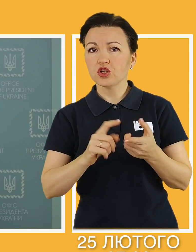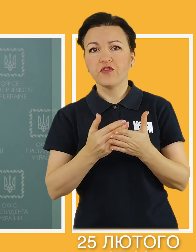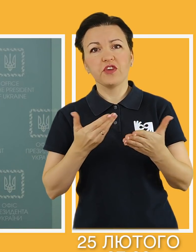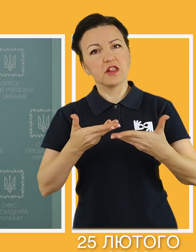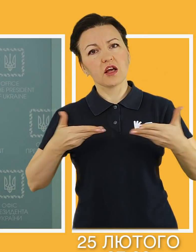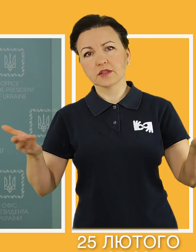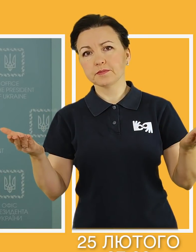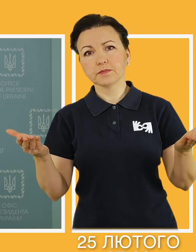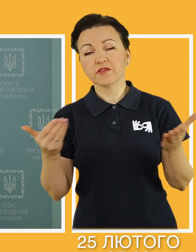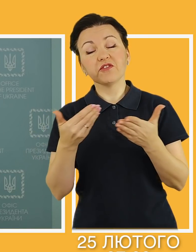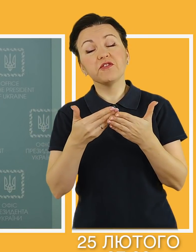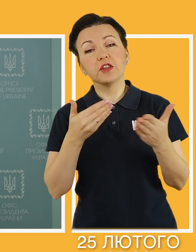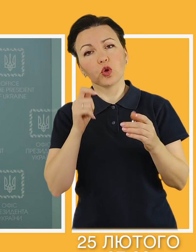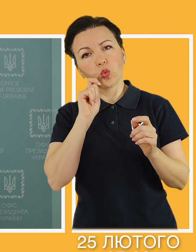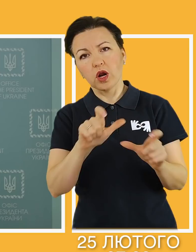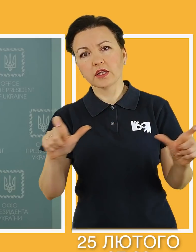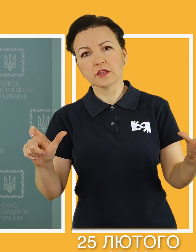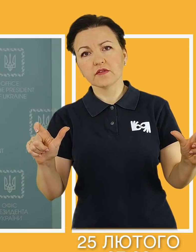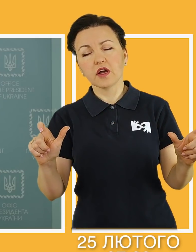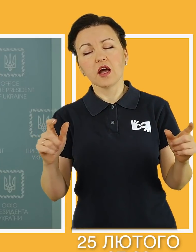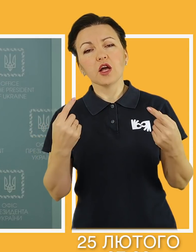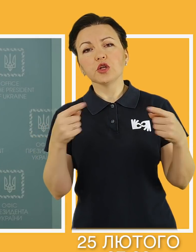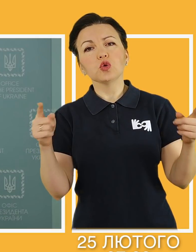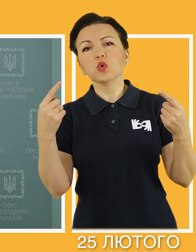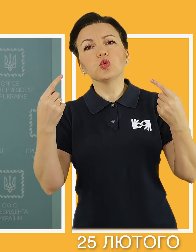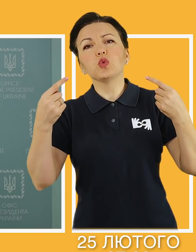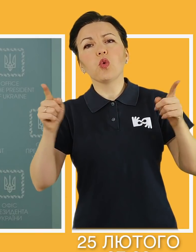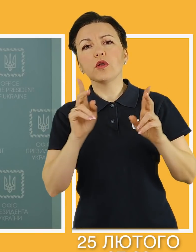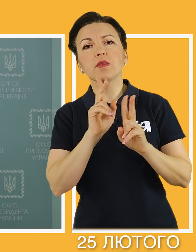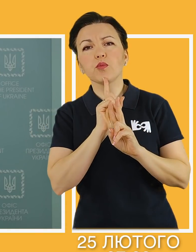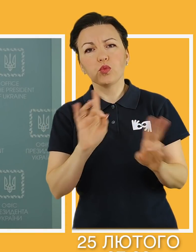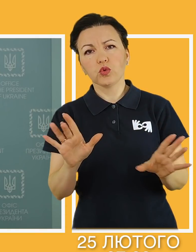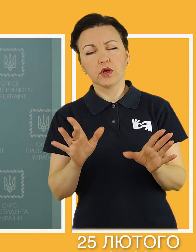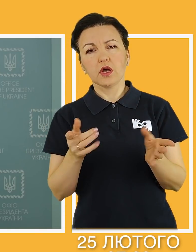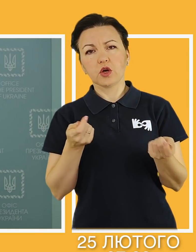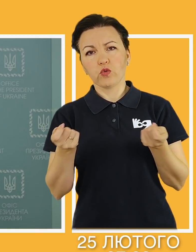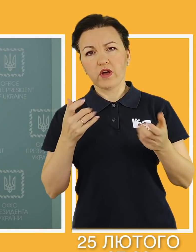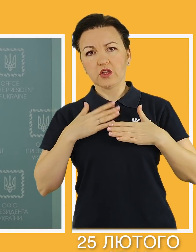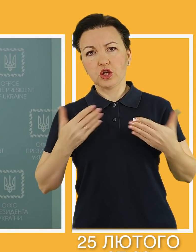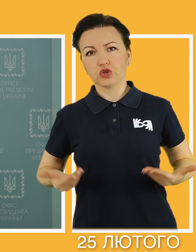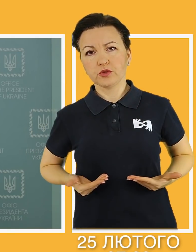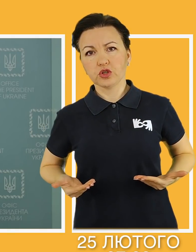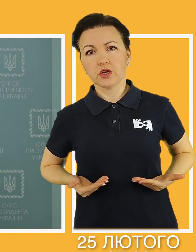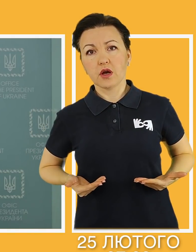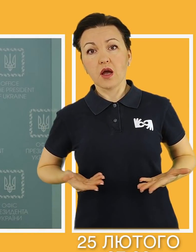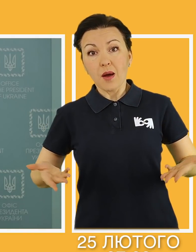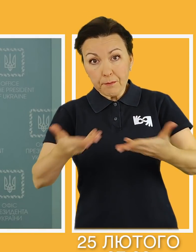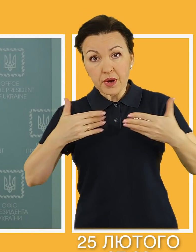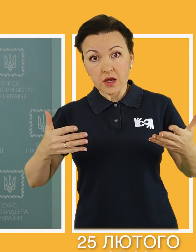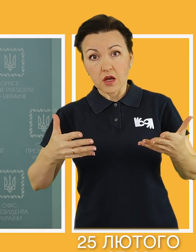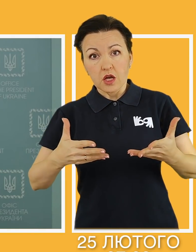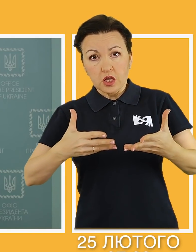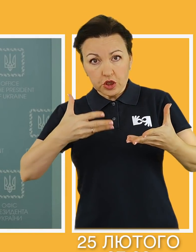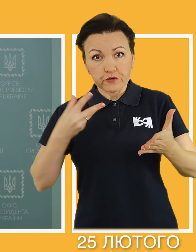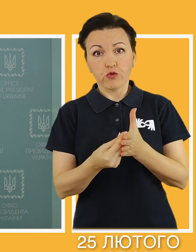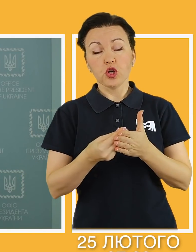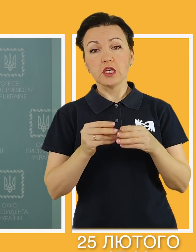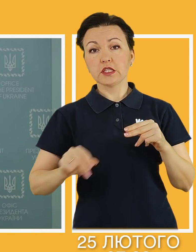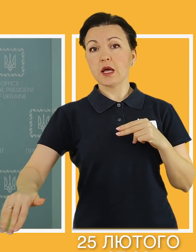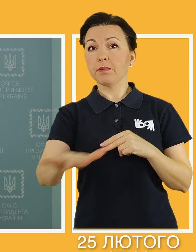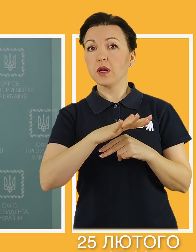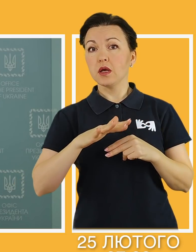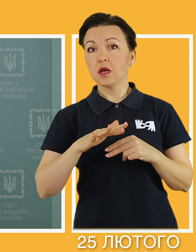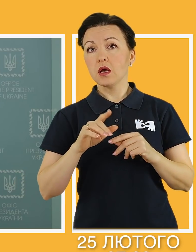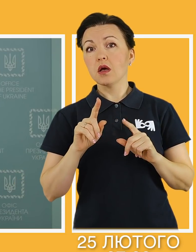тільки від нас, від українців. Ніхто інший, окрім нас, не буде керувати нашим життям. Ми на своїй землі,